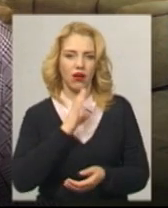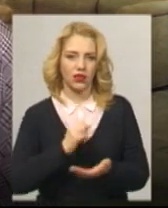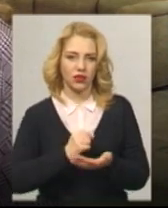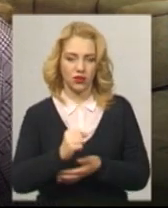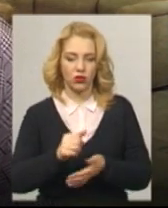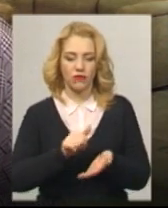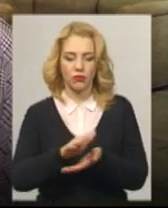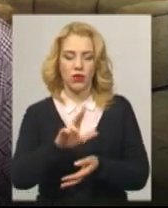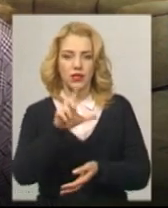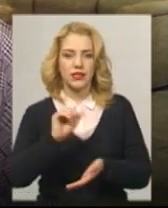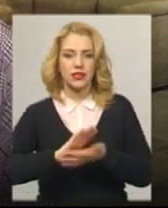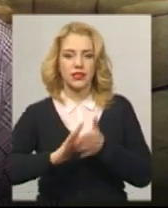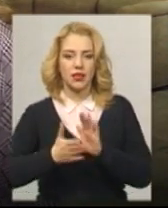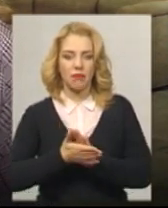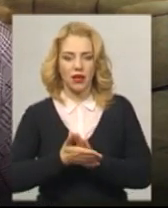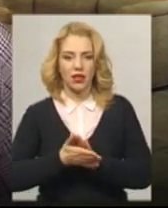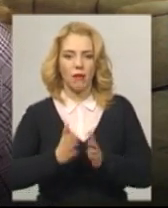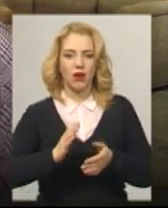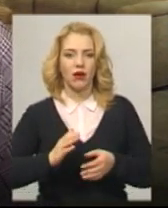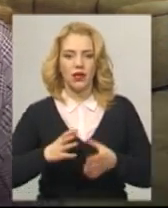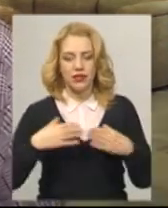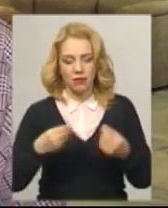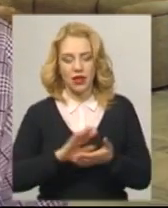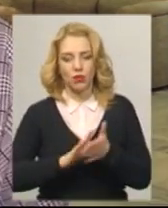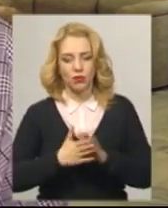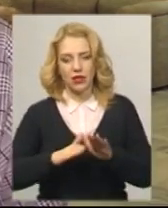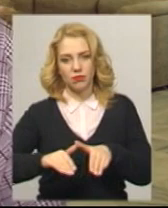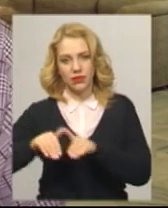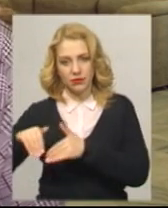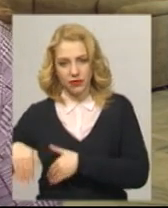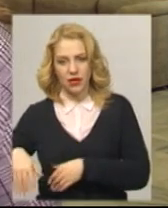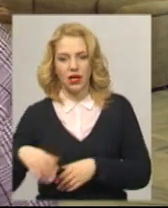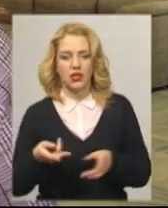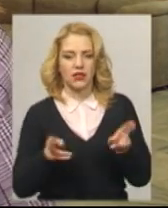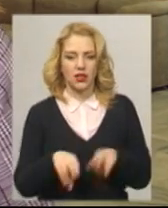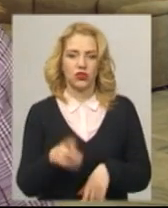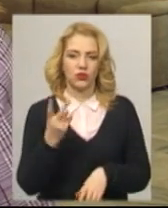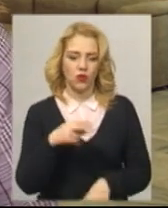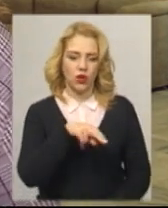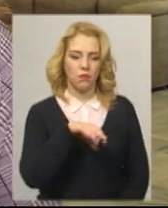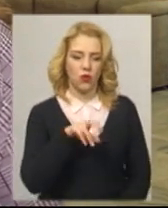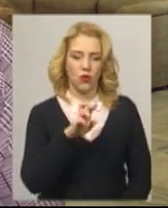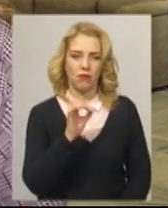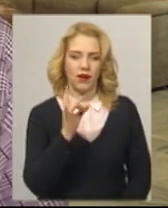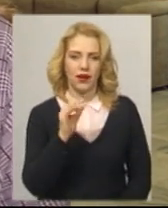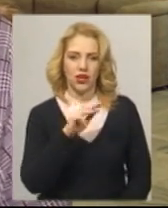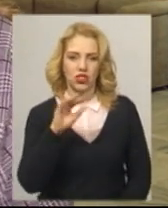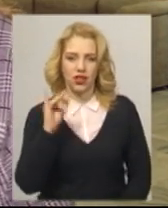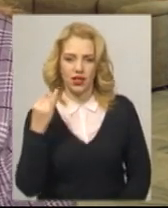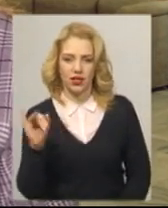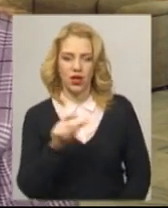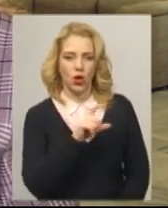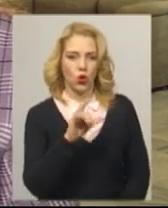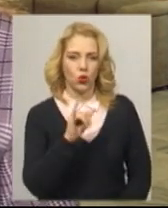обставинами, зійшла з конкурсу. Залишилося двоє – пан Побережний і Худенко